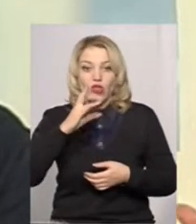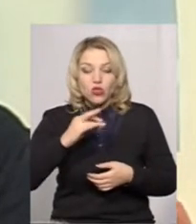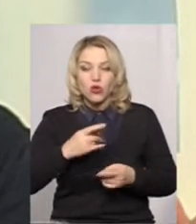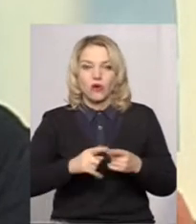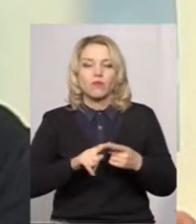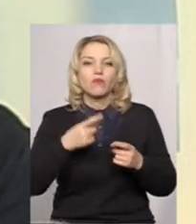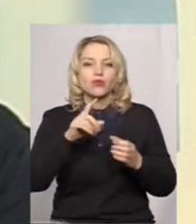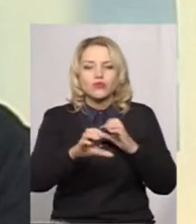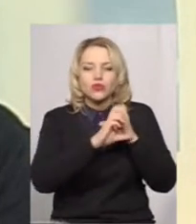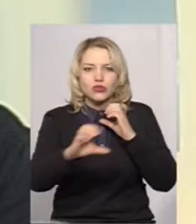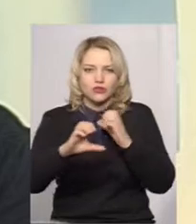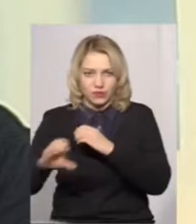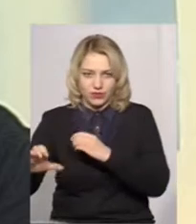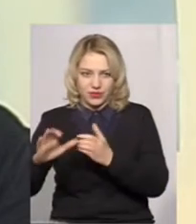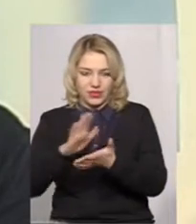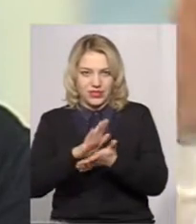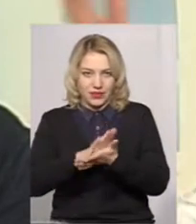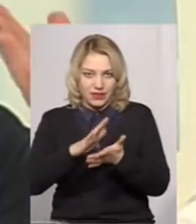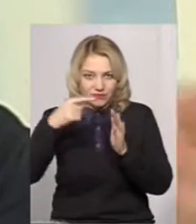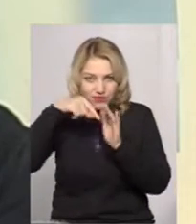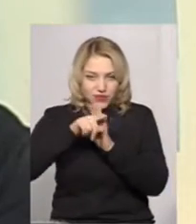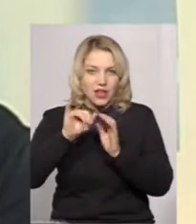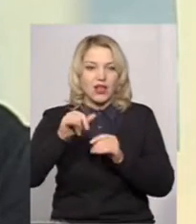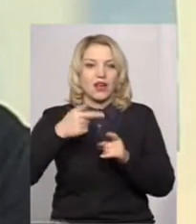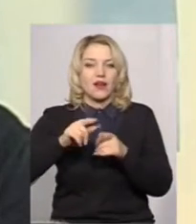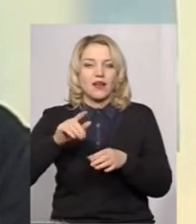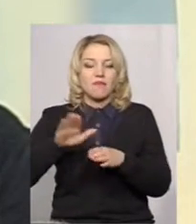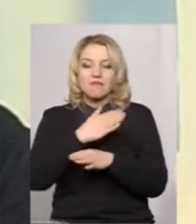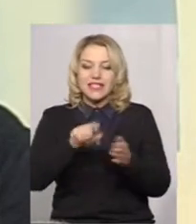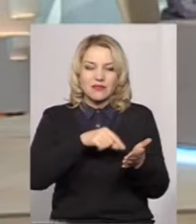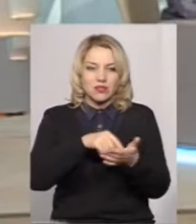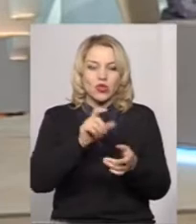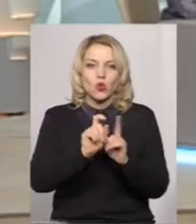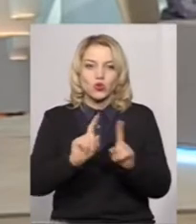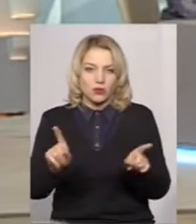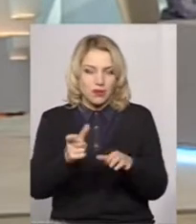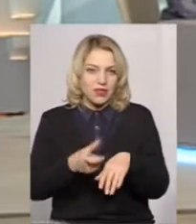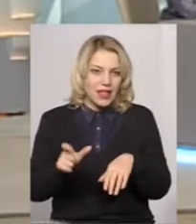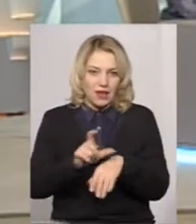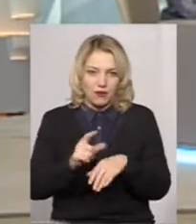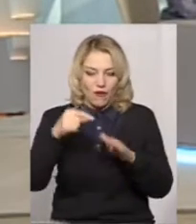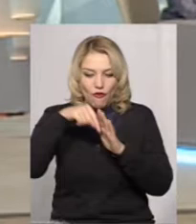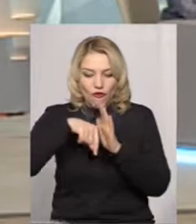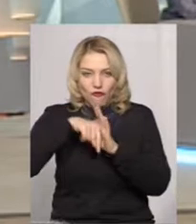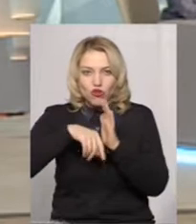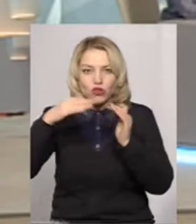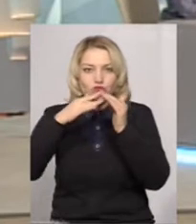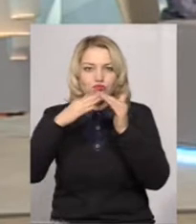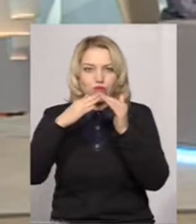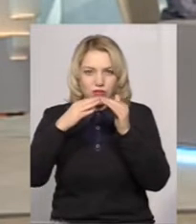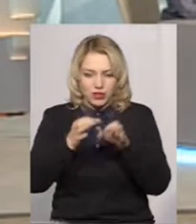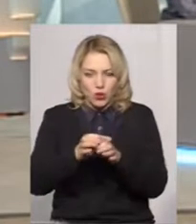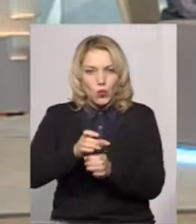що вона йде по магістральних водопроводах, потім по міжміських, і особливий біч у нас, це внутрішньобудинкові.